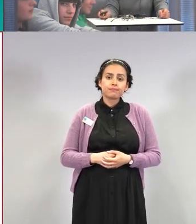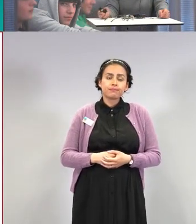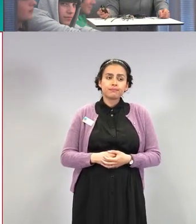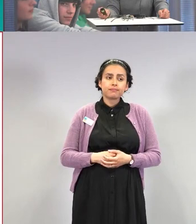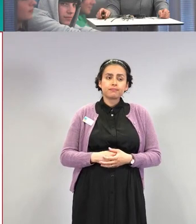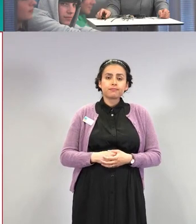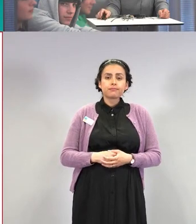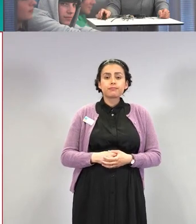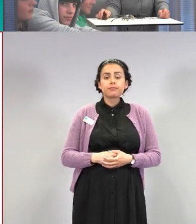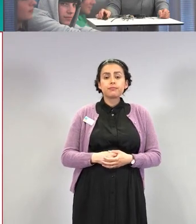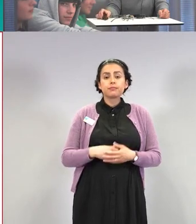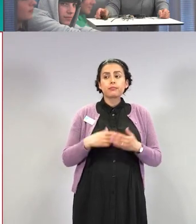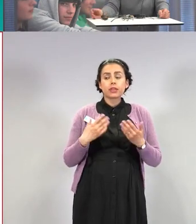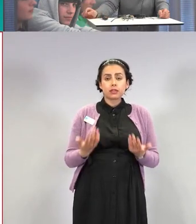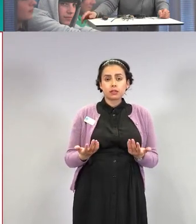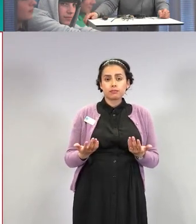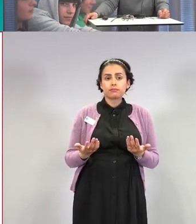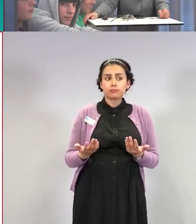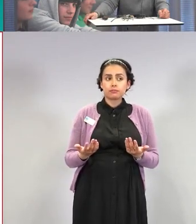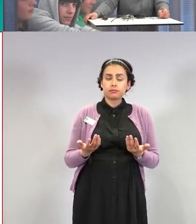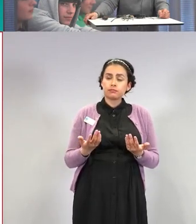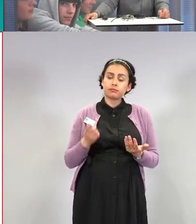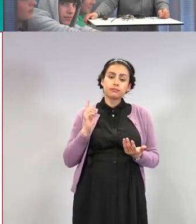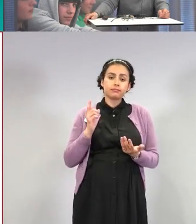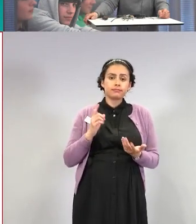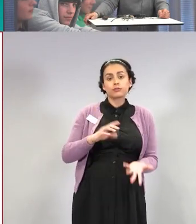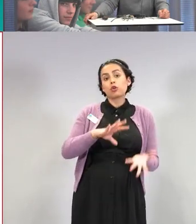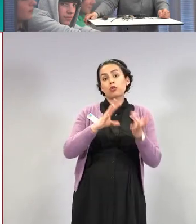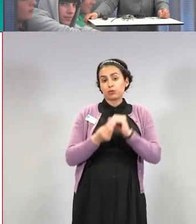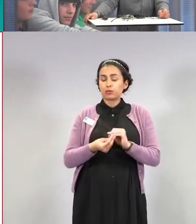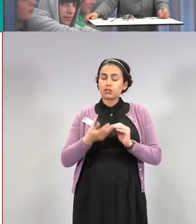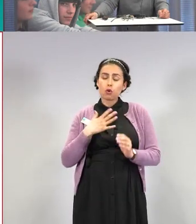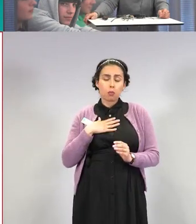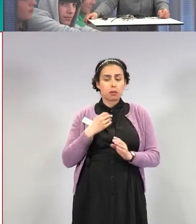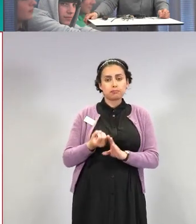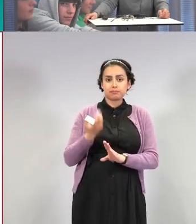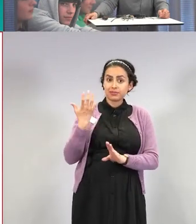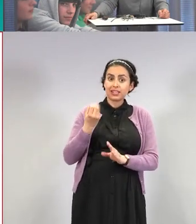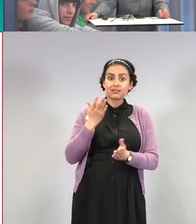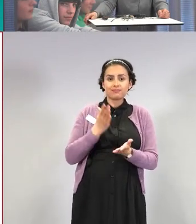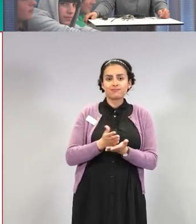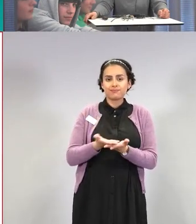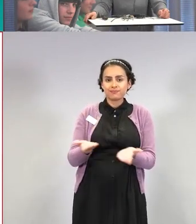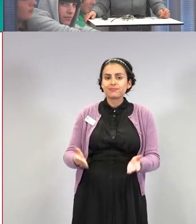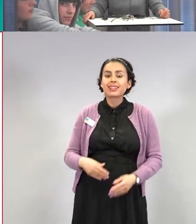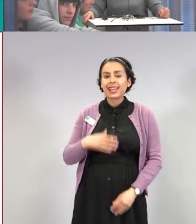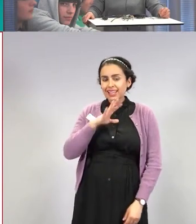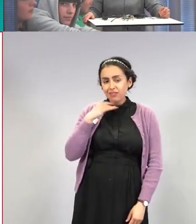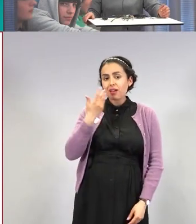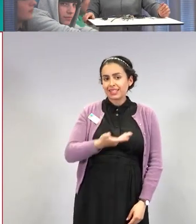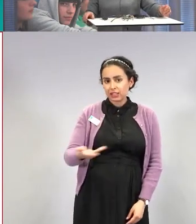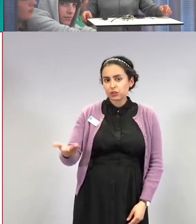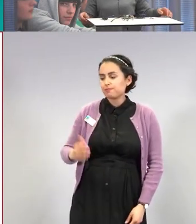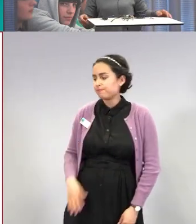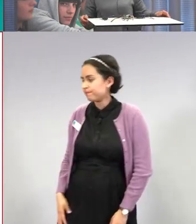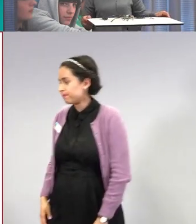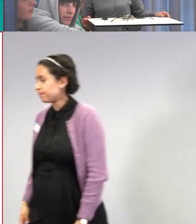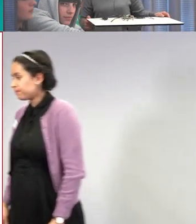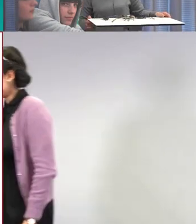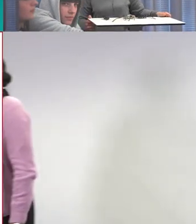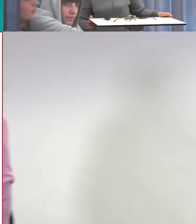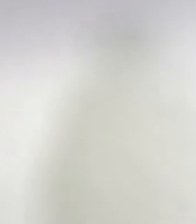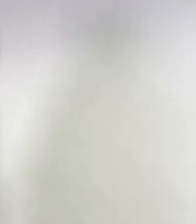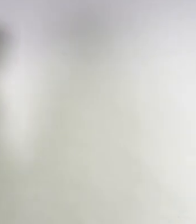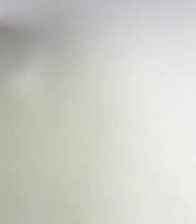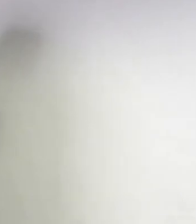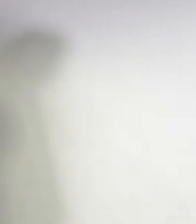Ja tässä olikin nämä minun, Giani. Hyvä, kiitos Tuijolle. Tässä viimeisenä viennä